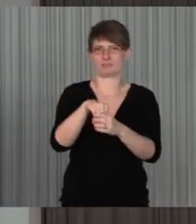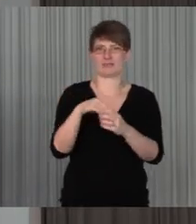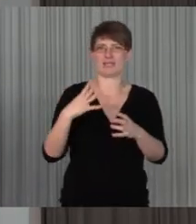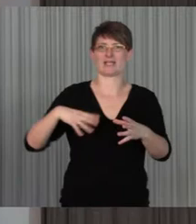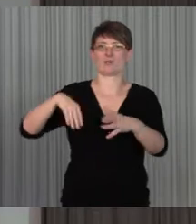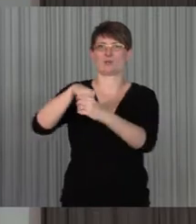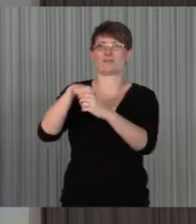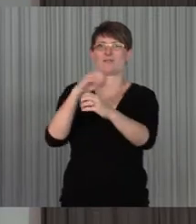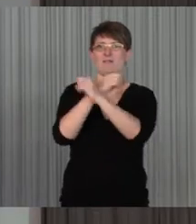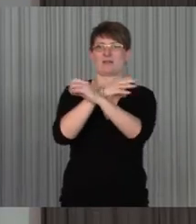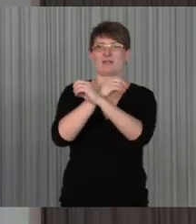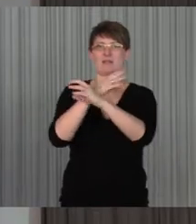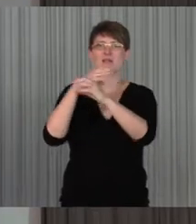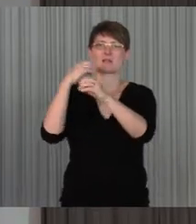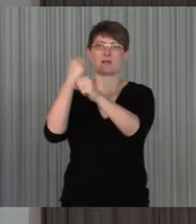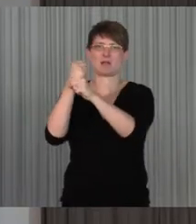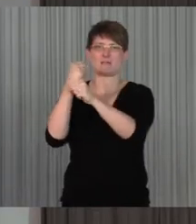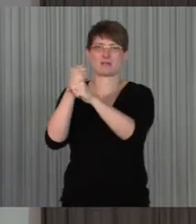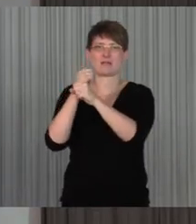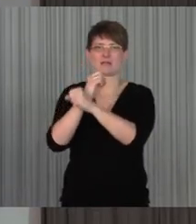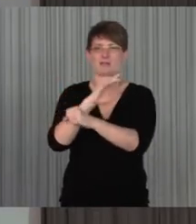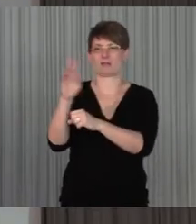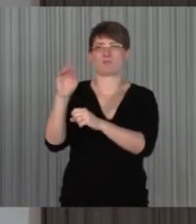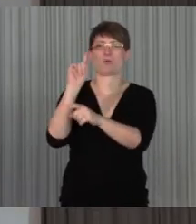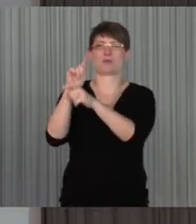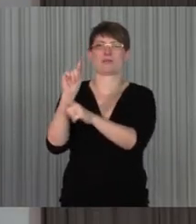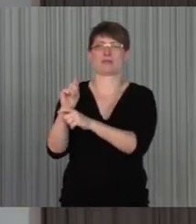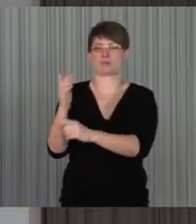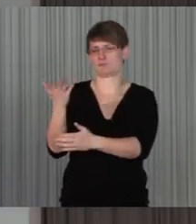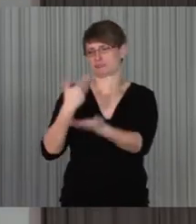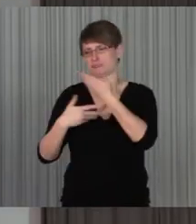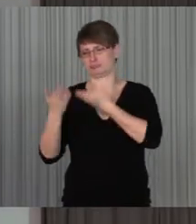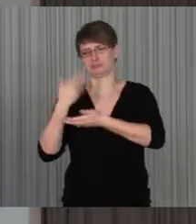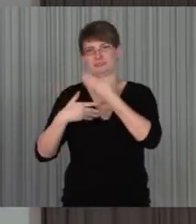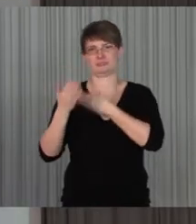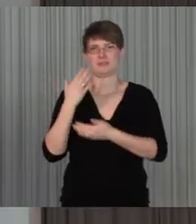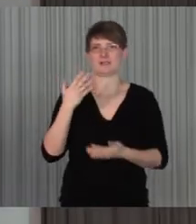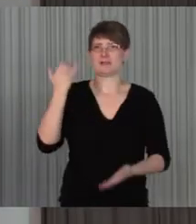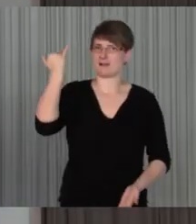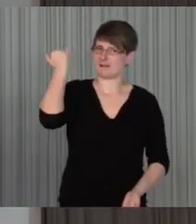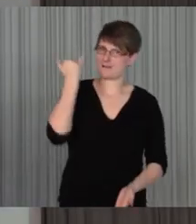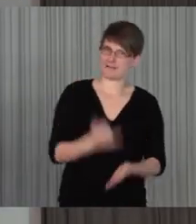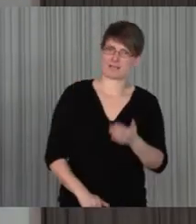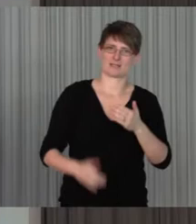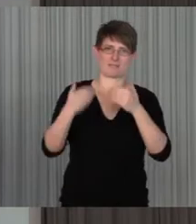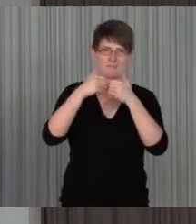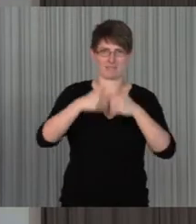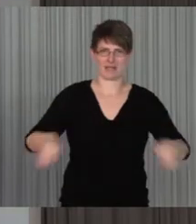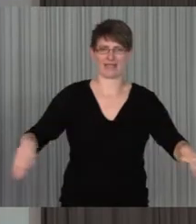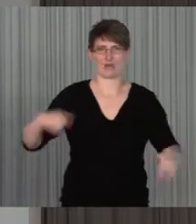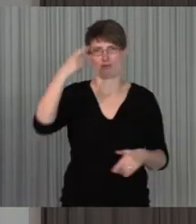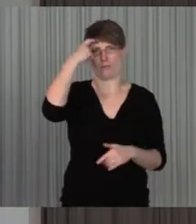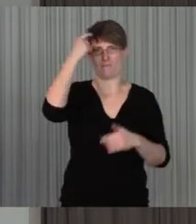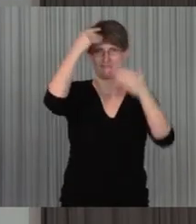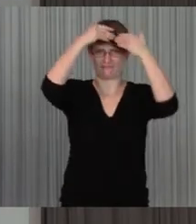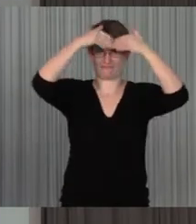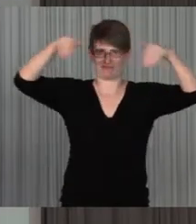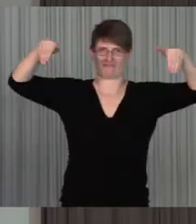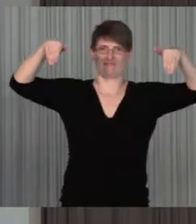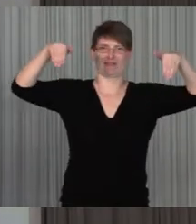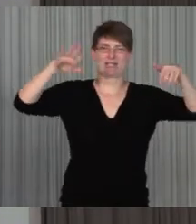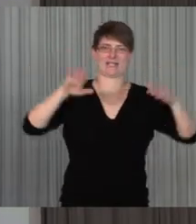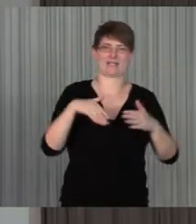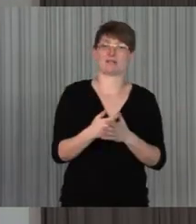inklusive Medienarbeiter kriegen dann immer Tipps. Und die letzte Barriere ist die in den Köpfen, da hätte man natürlich